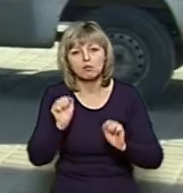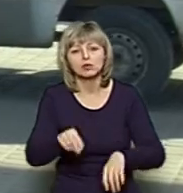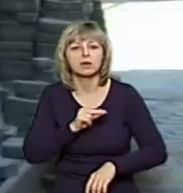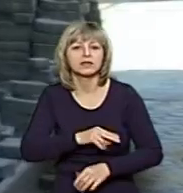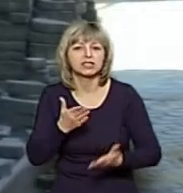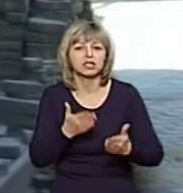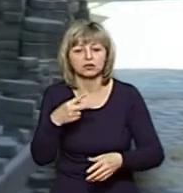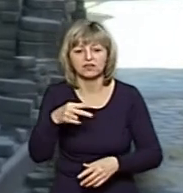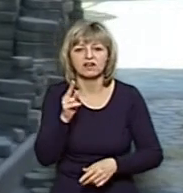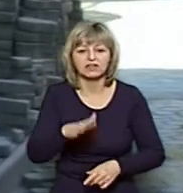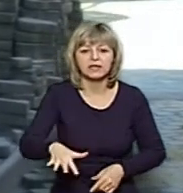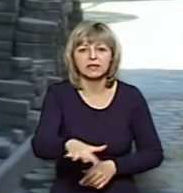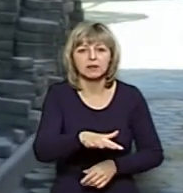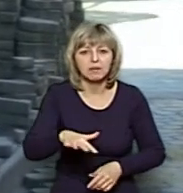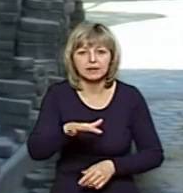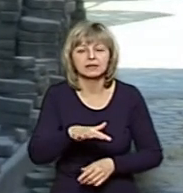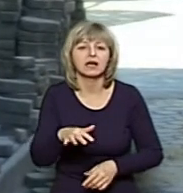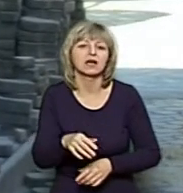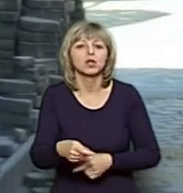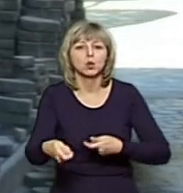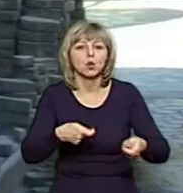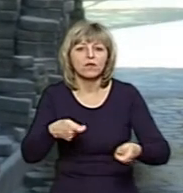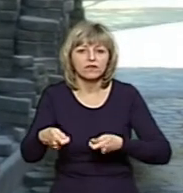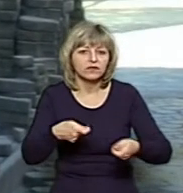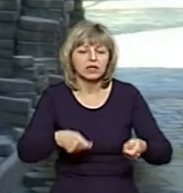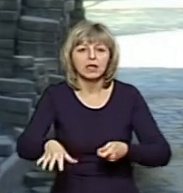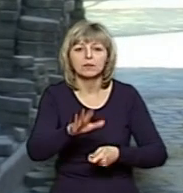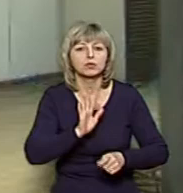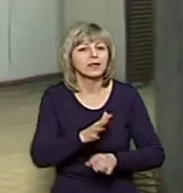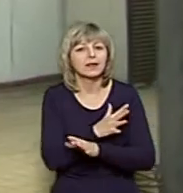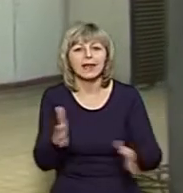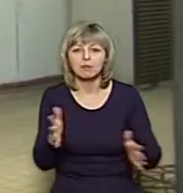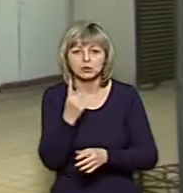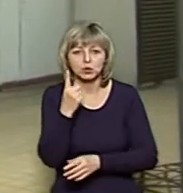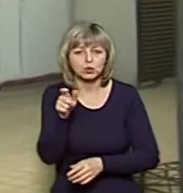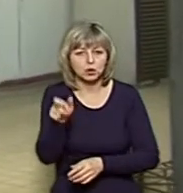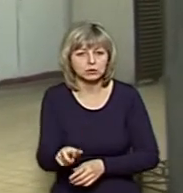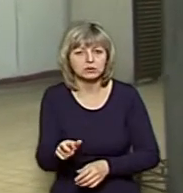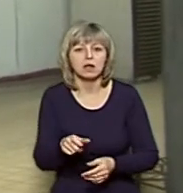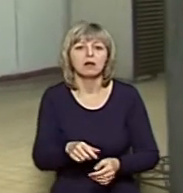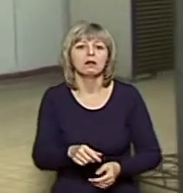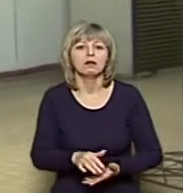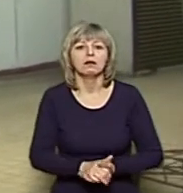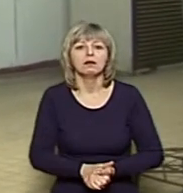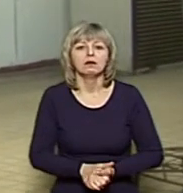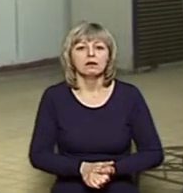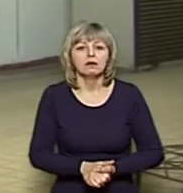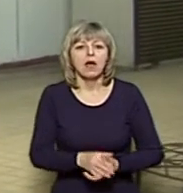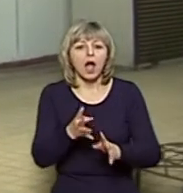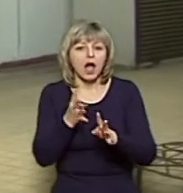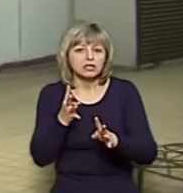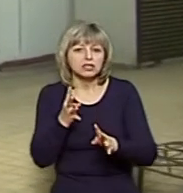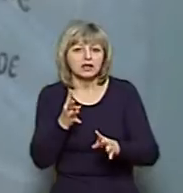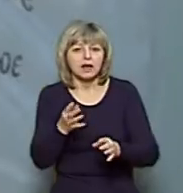якщо на 20 квадратних метрах торговельної площі буде не більше одного відвідувача. Відстань між покупцями у чергах становитиме не менше